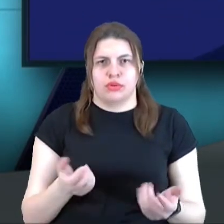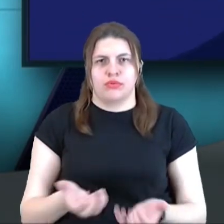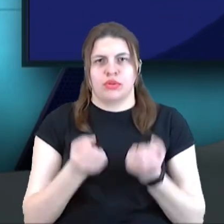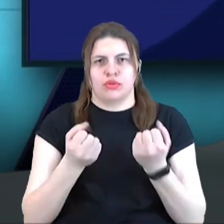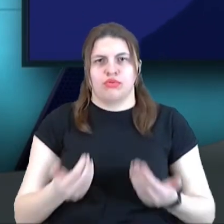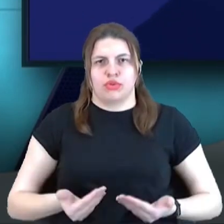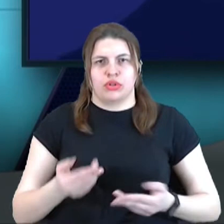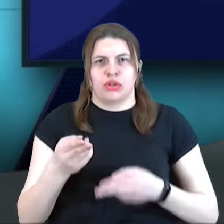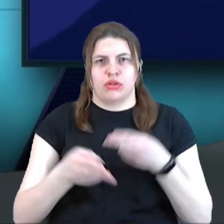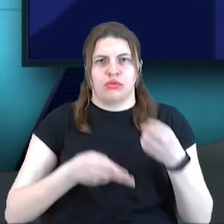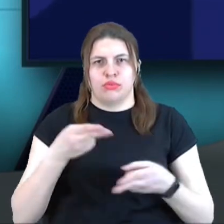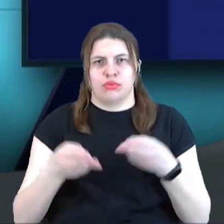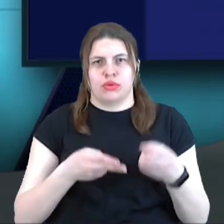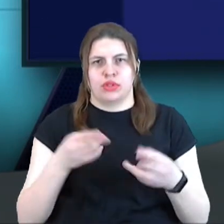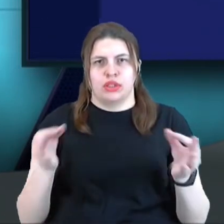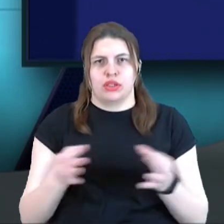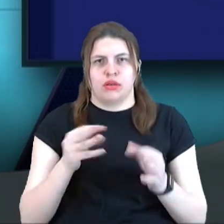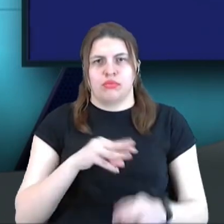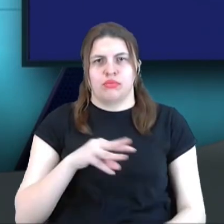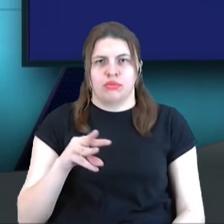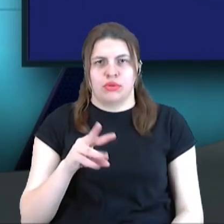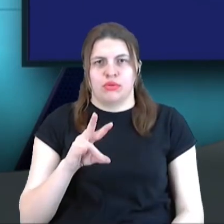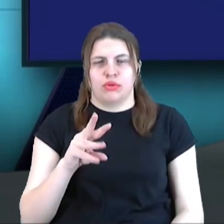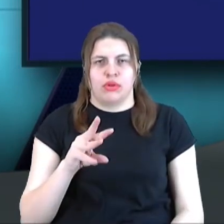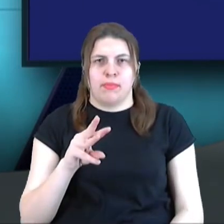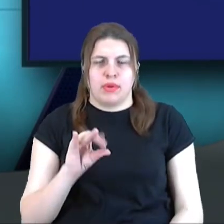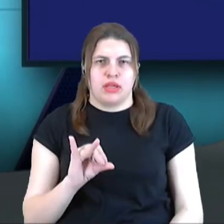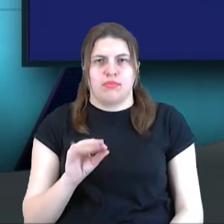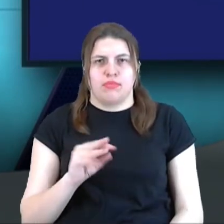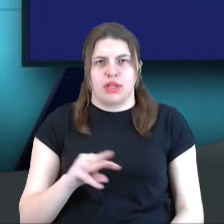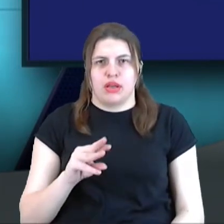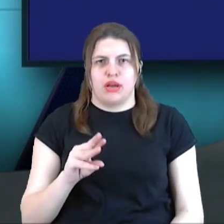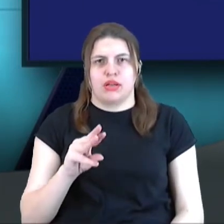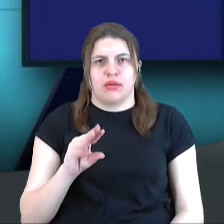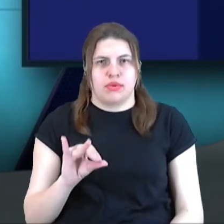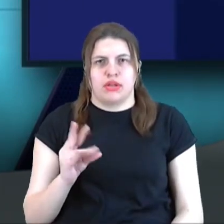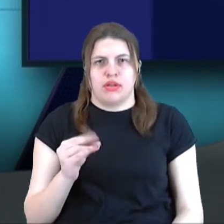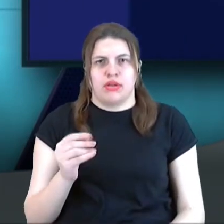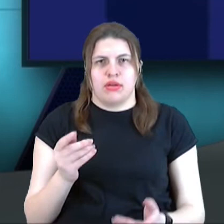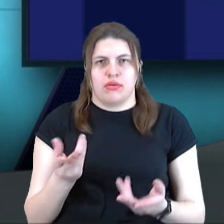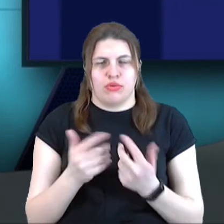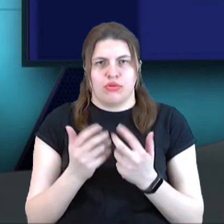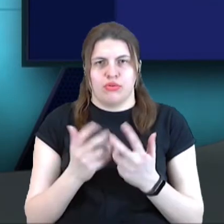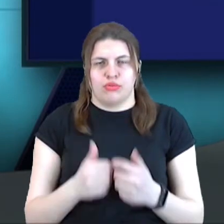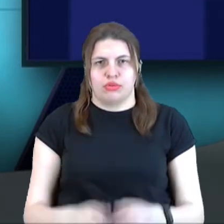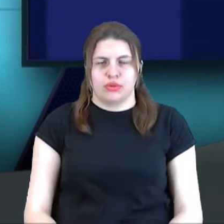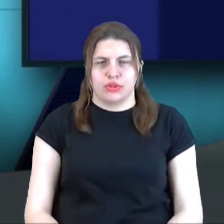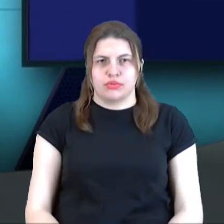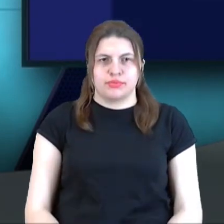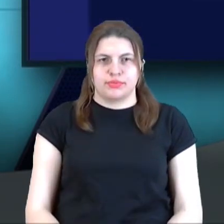тут ніякими мільйонами, мільярдами це не порахуєш, ніяк не вимірюєш. Ось, це по-перше.